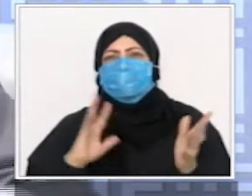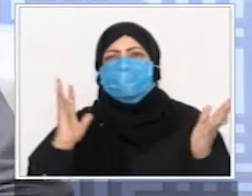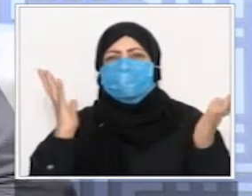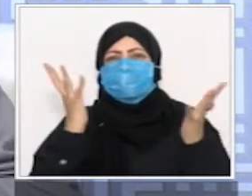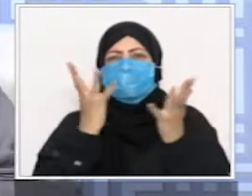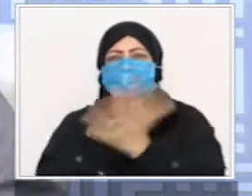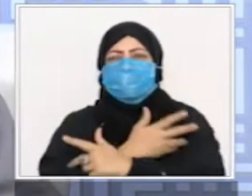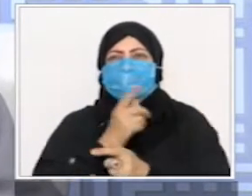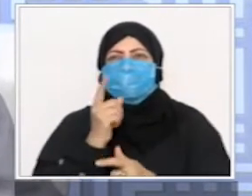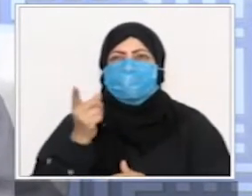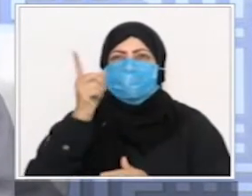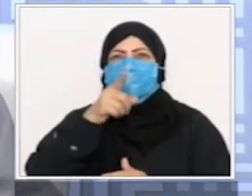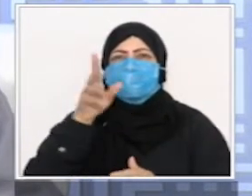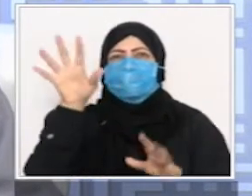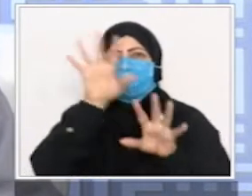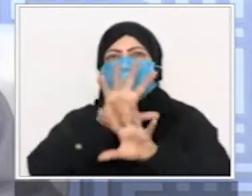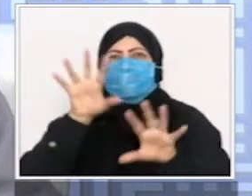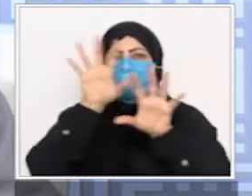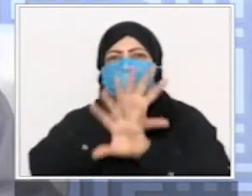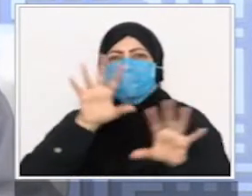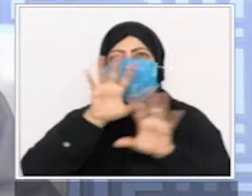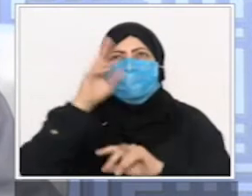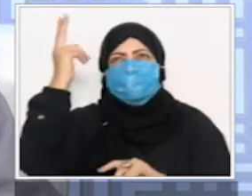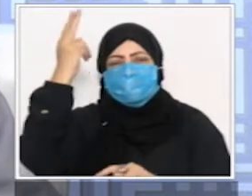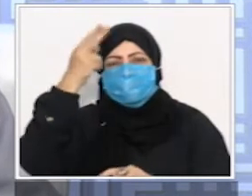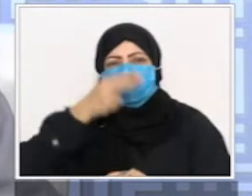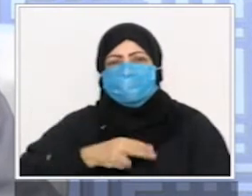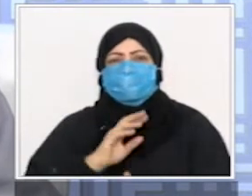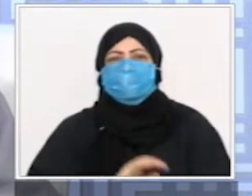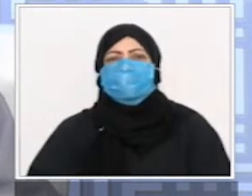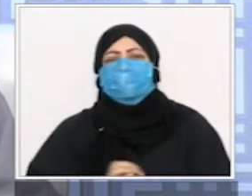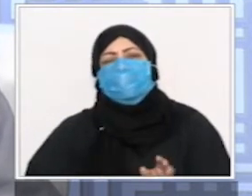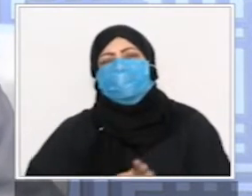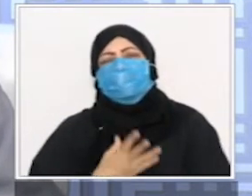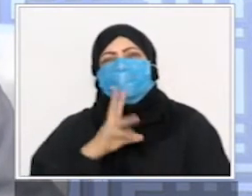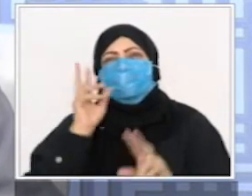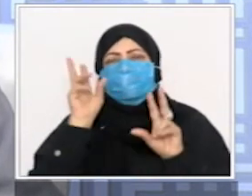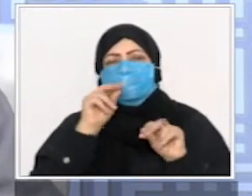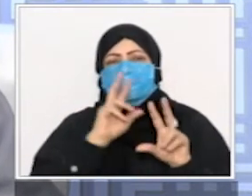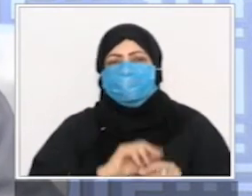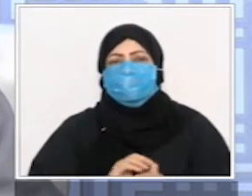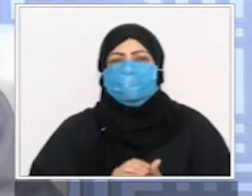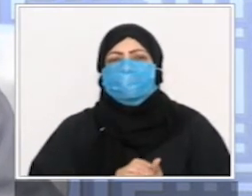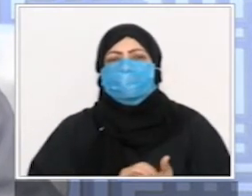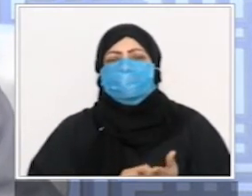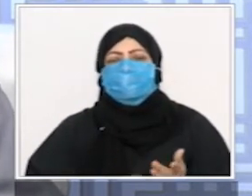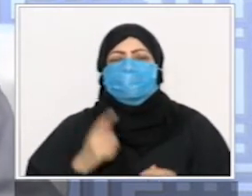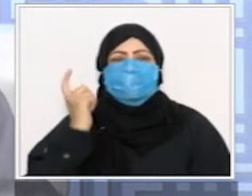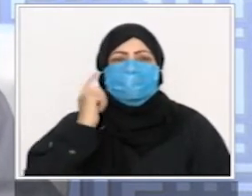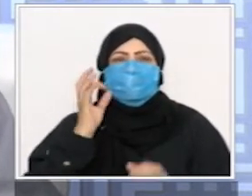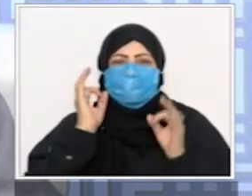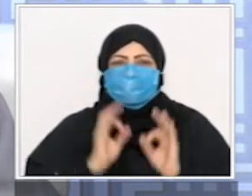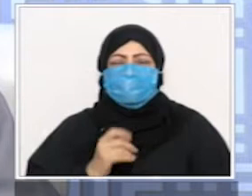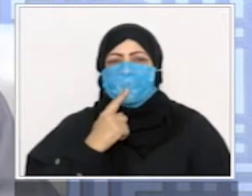يسمونه هذا بطلوع الفجر فكانوا يؤذنون عن الفجر الصادق وكان عليه الصلاة والسلام